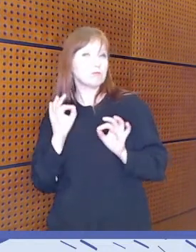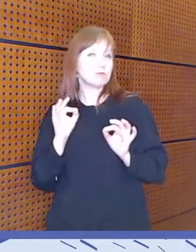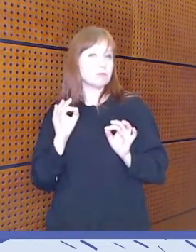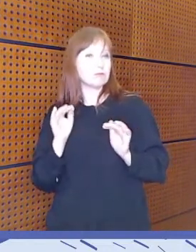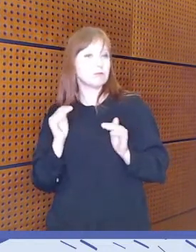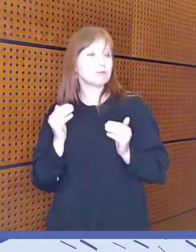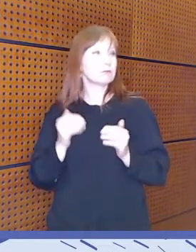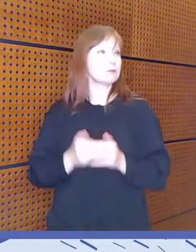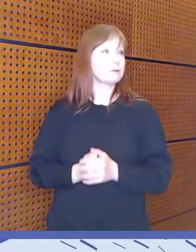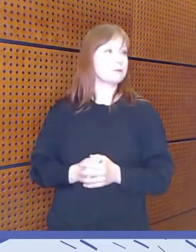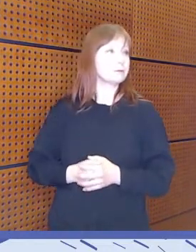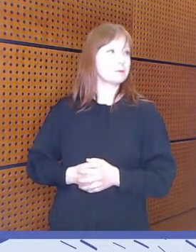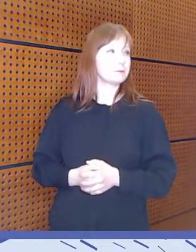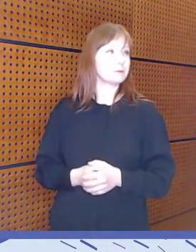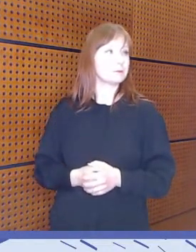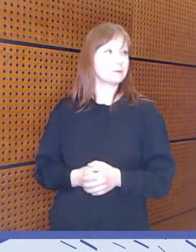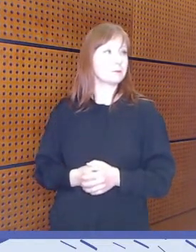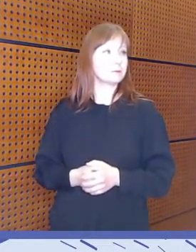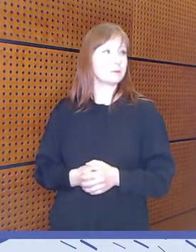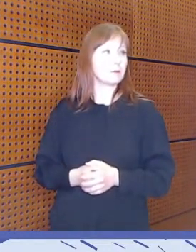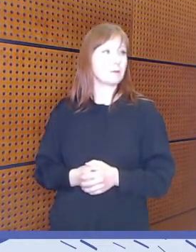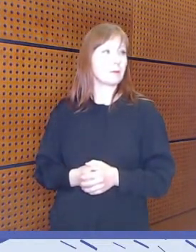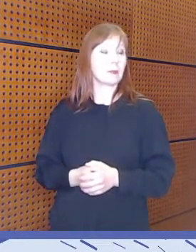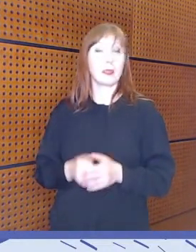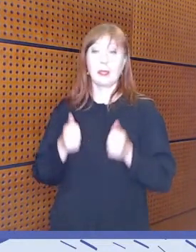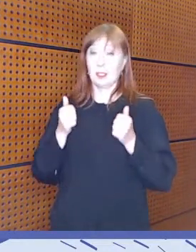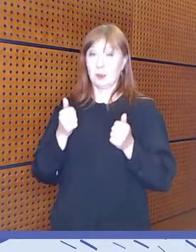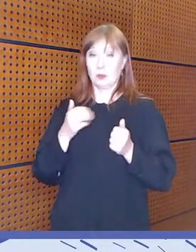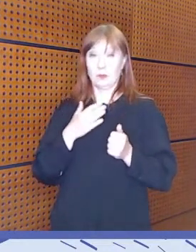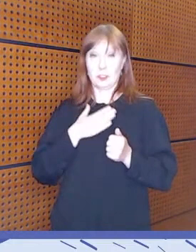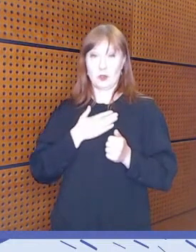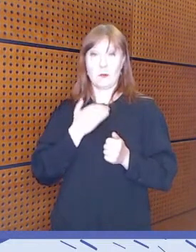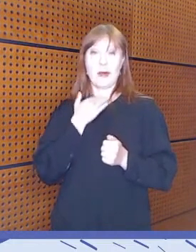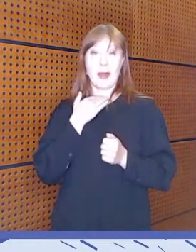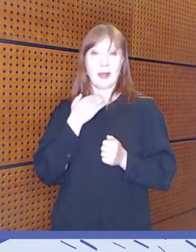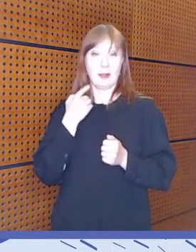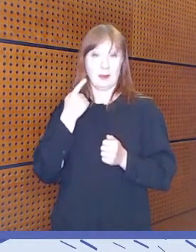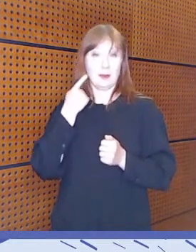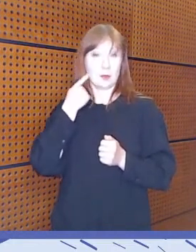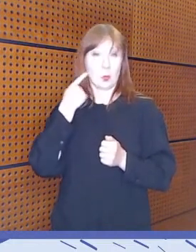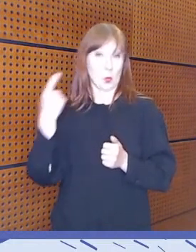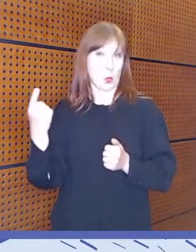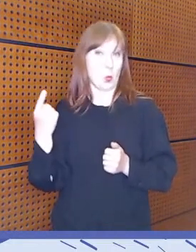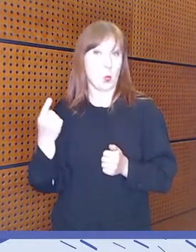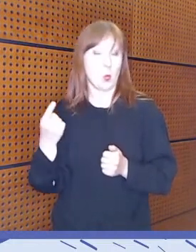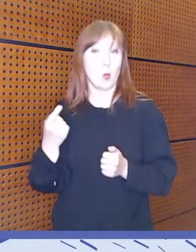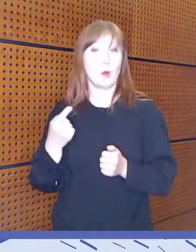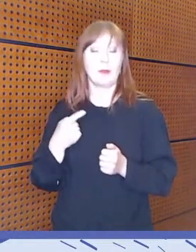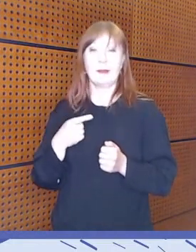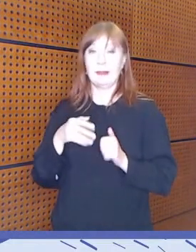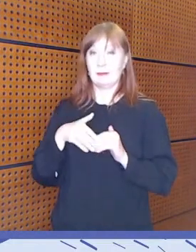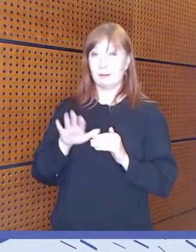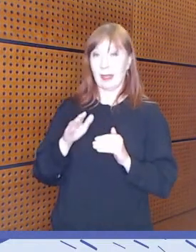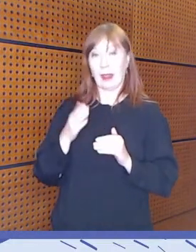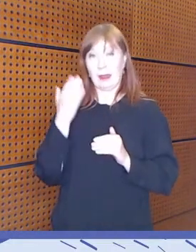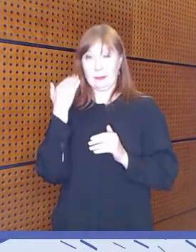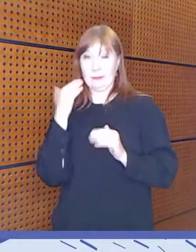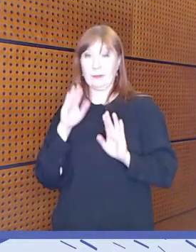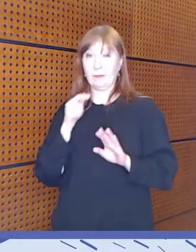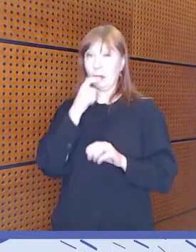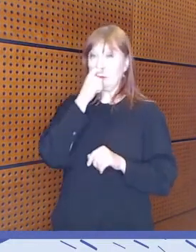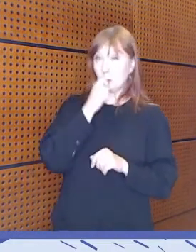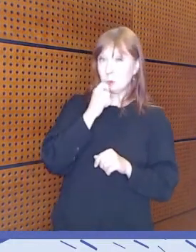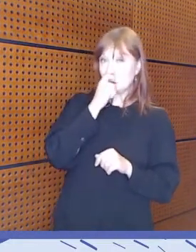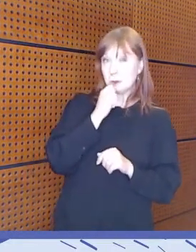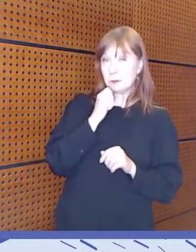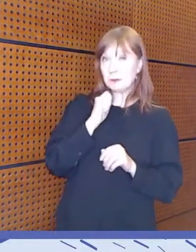Hyvä. Ja toivottavasti mun ääni kuuluu myöskin vielä vähän tässä prunssasta parantumassa.